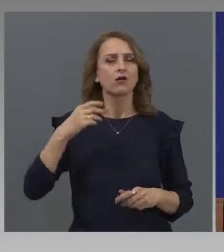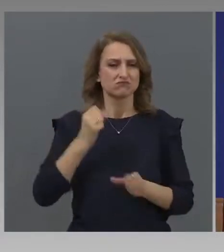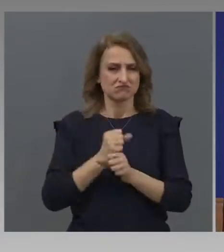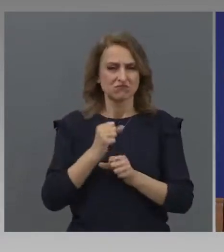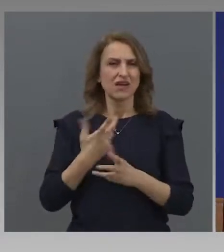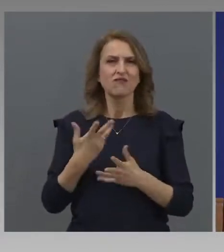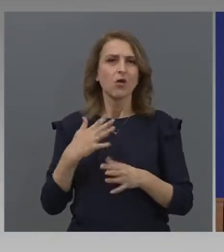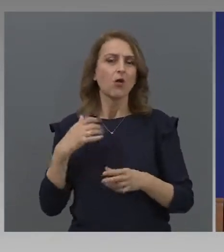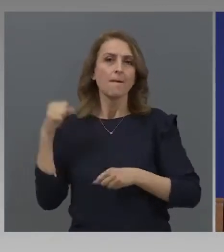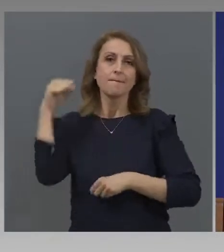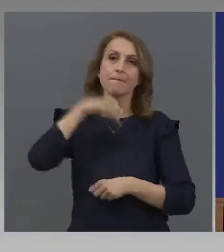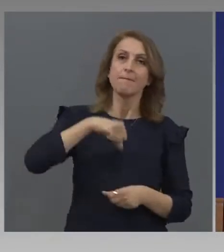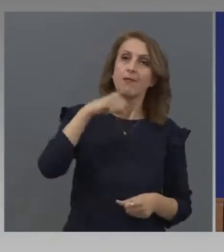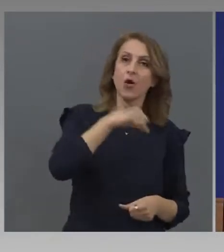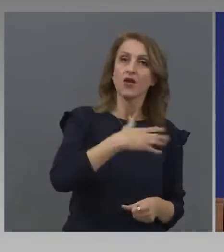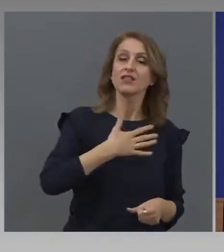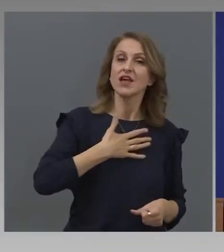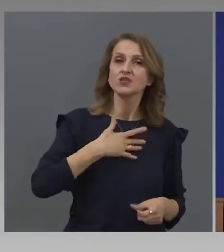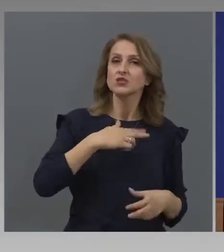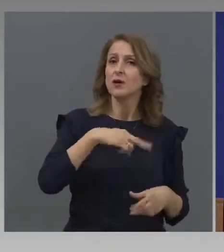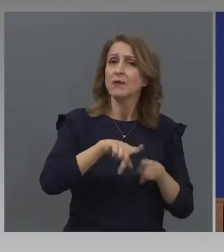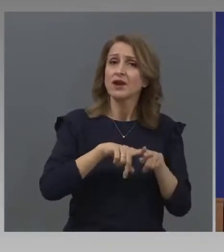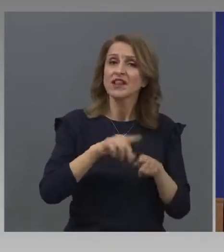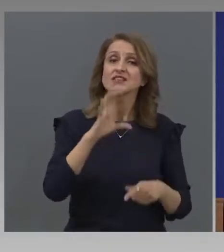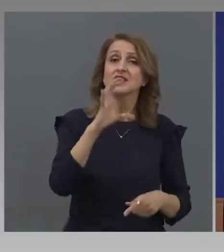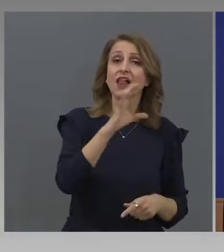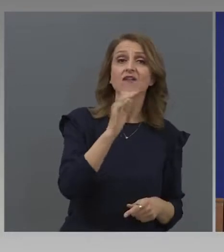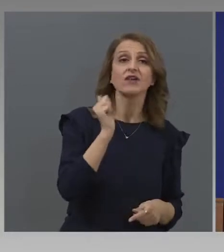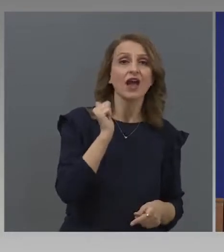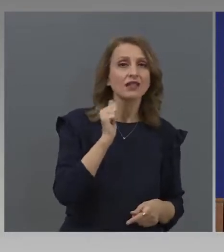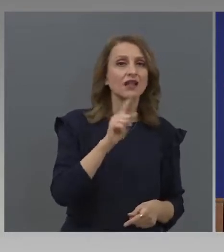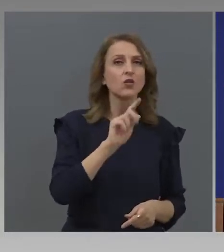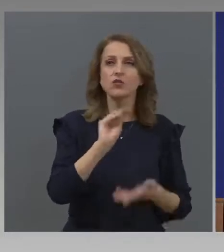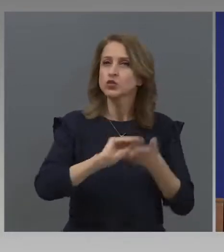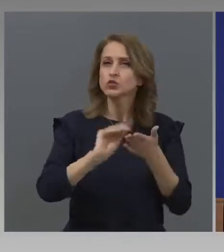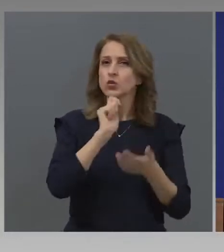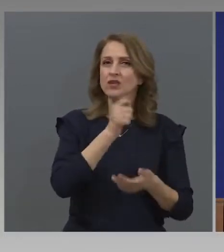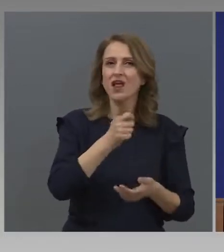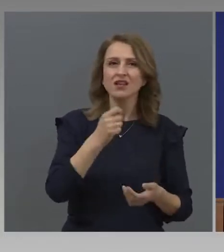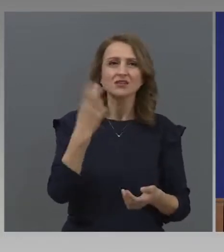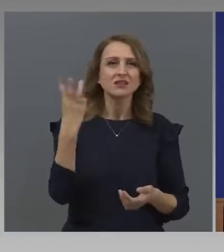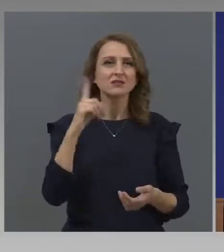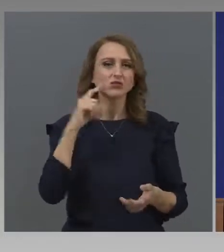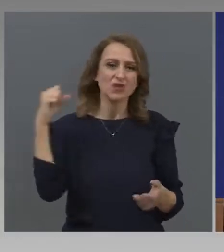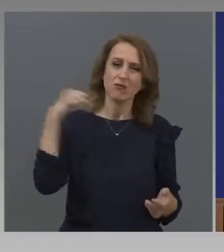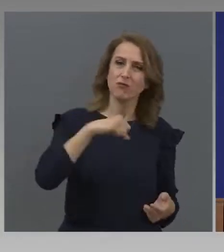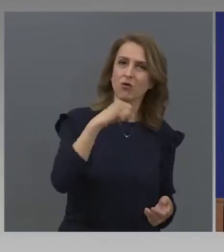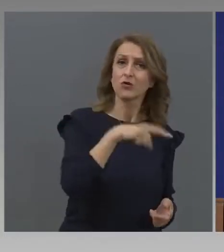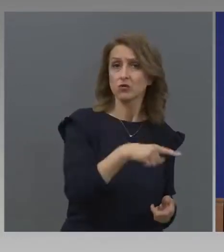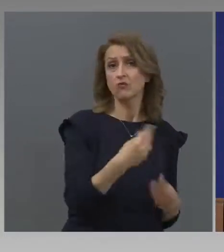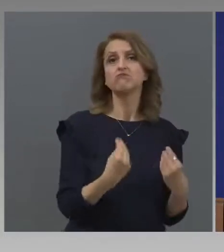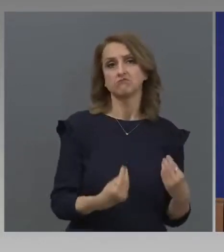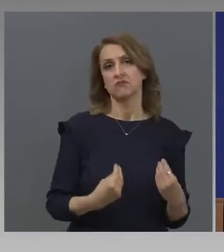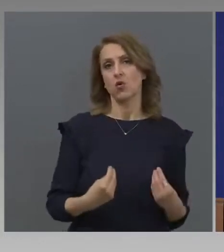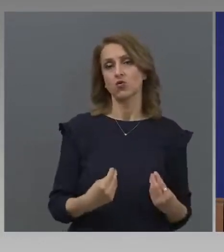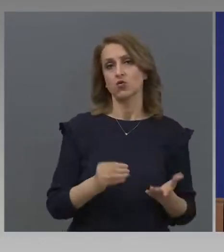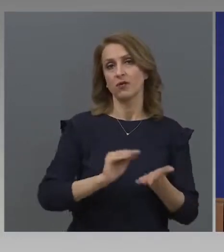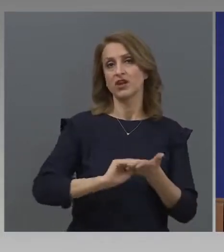нашия приятел Слав Янгелов и ваш колега, просто казвам, добър журналист,